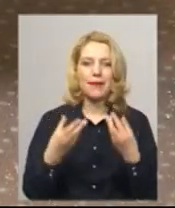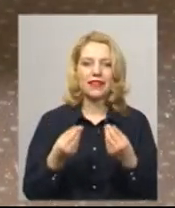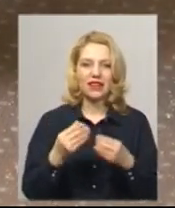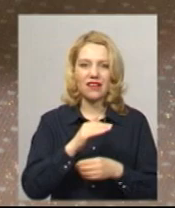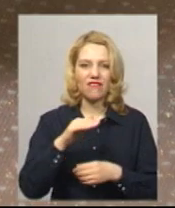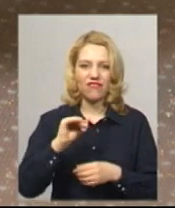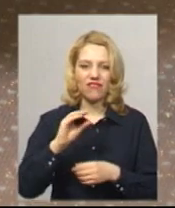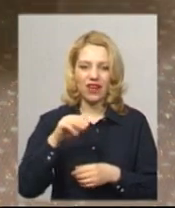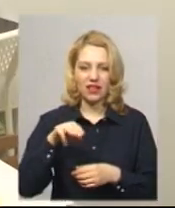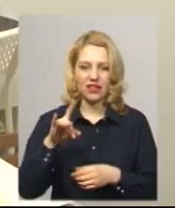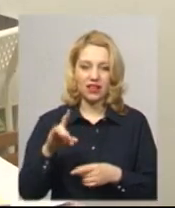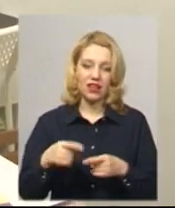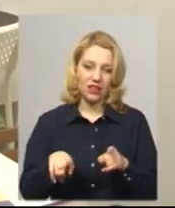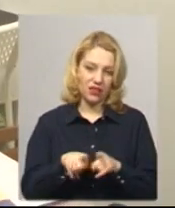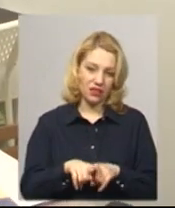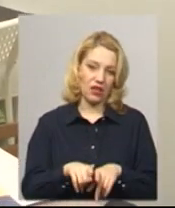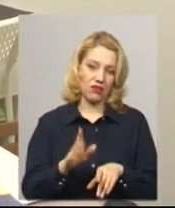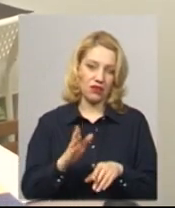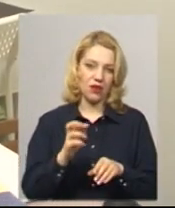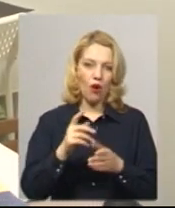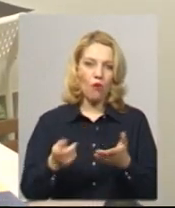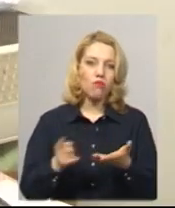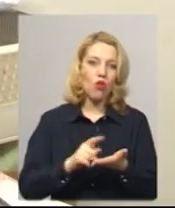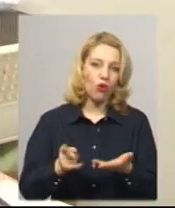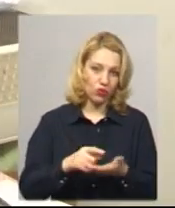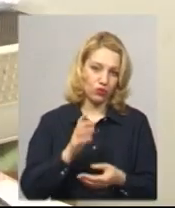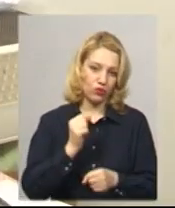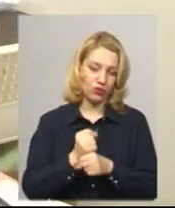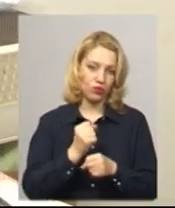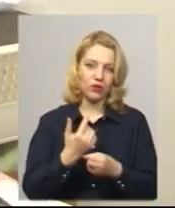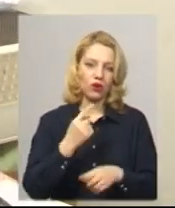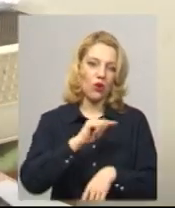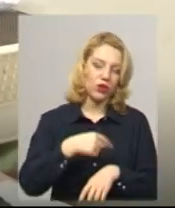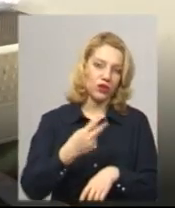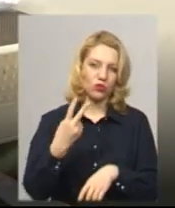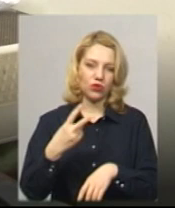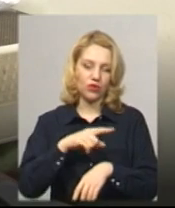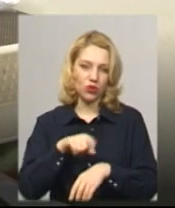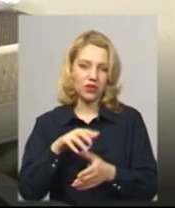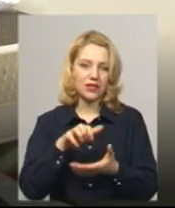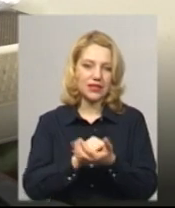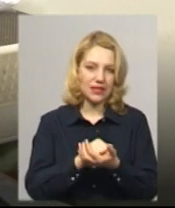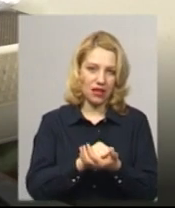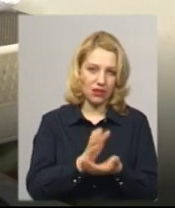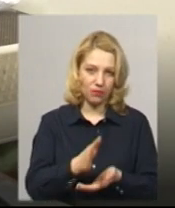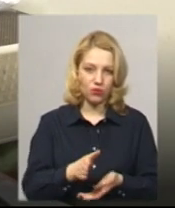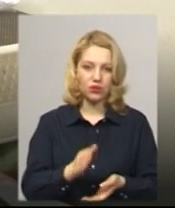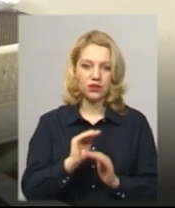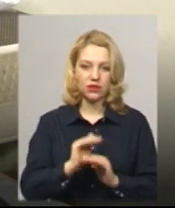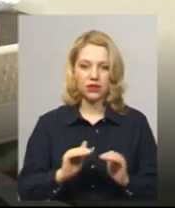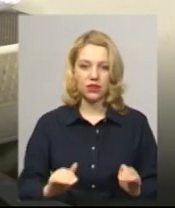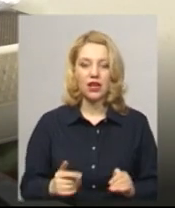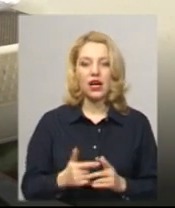блокнотик діти виготовлятимуть годину-дві і при цьому творчо розвиватимуться. Коли я бачу очі діток,